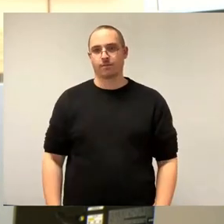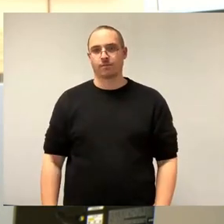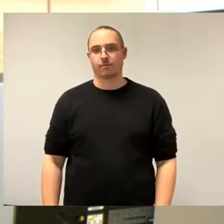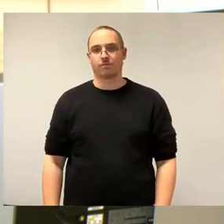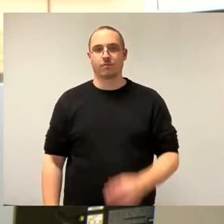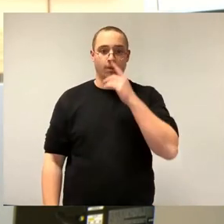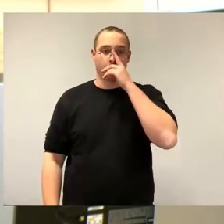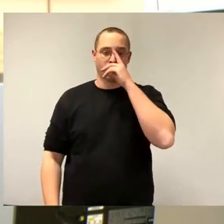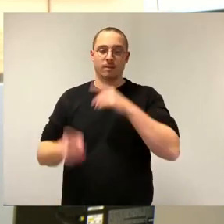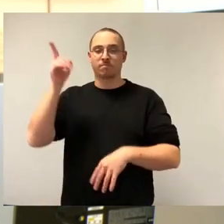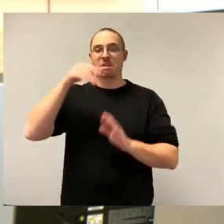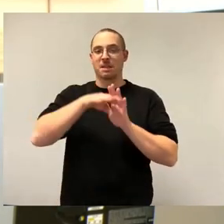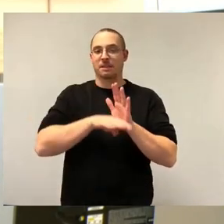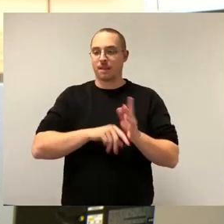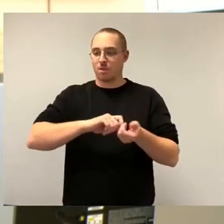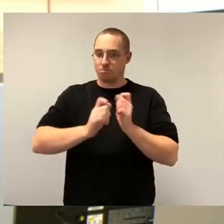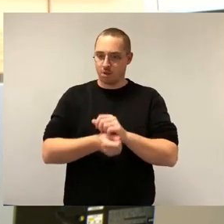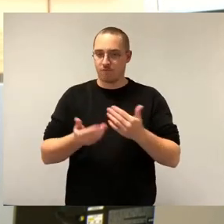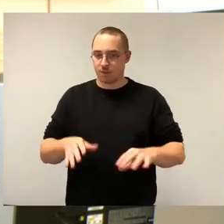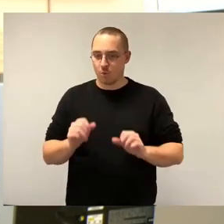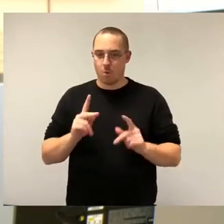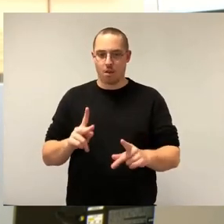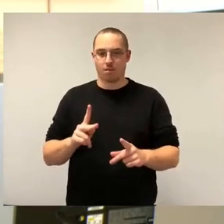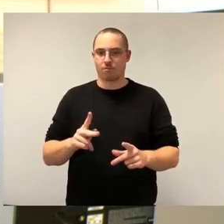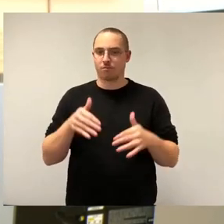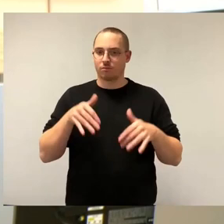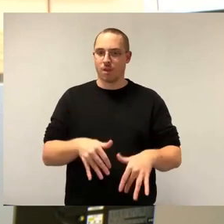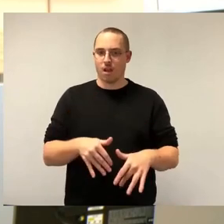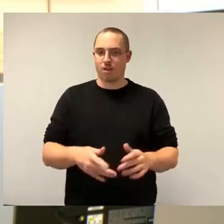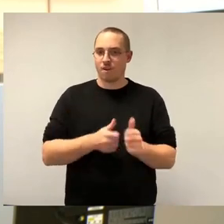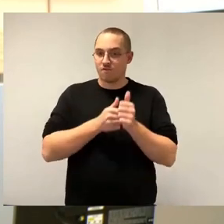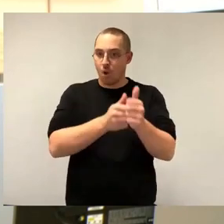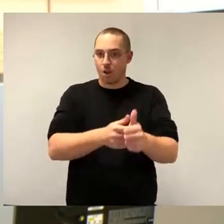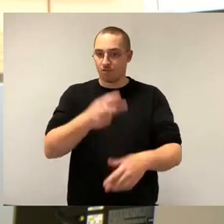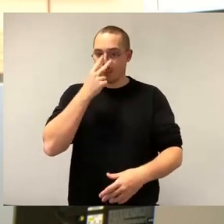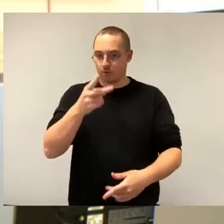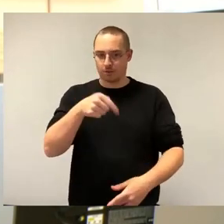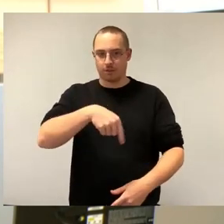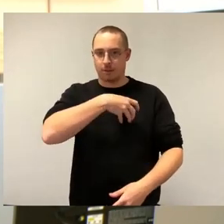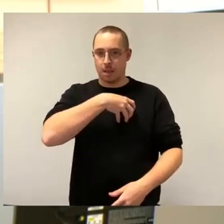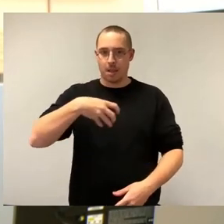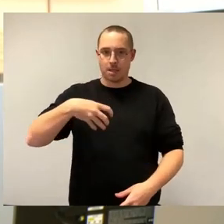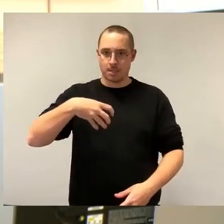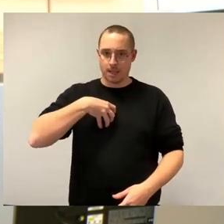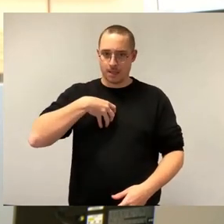Folgen, die für Dresden eigentlich vor allen Dingen in dem Bereich